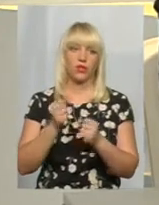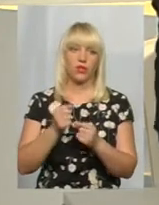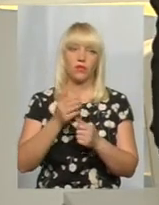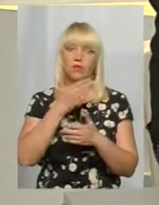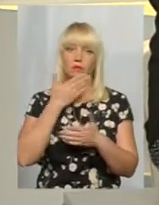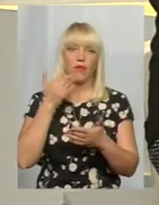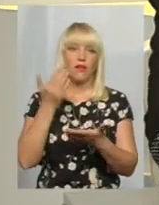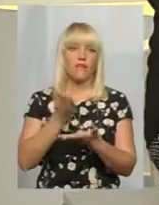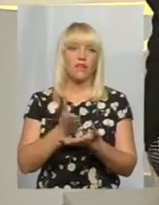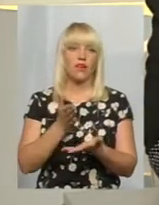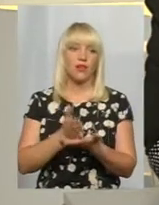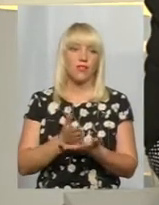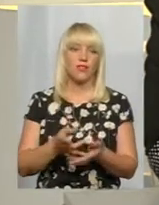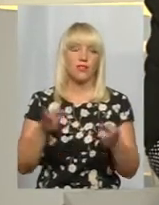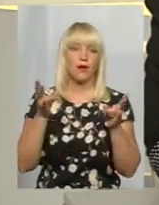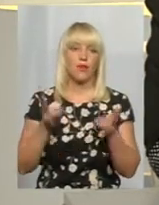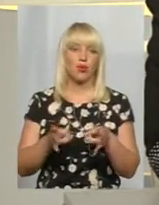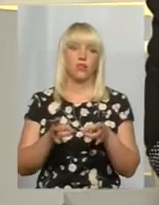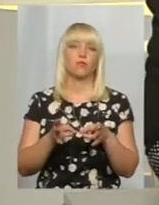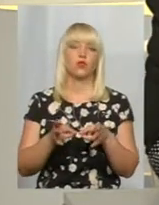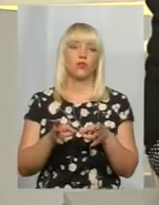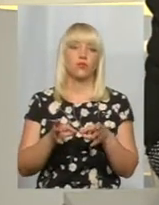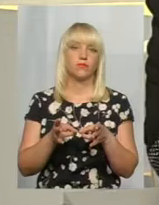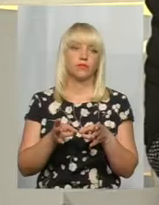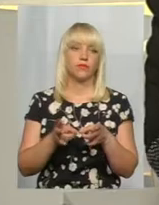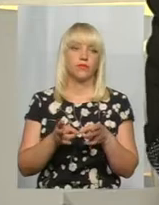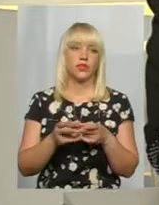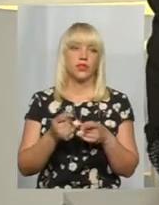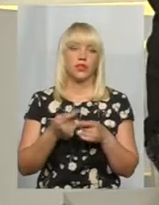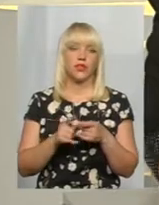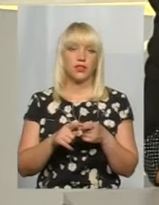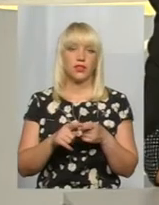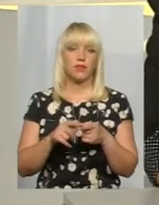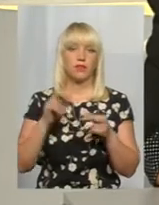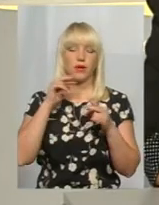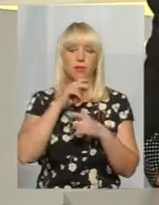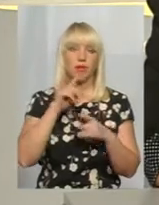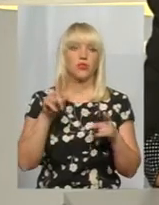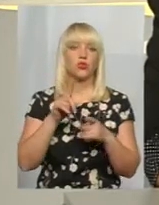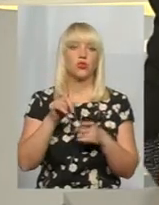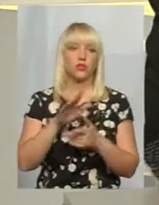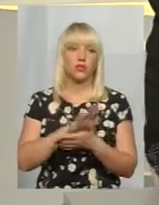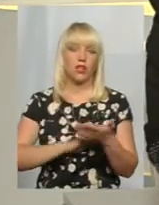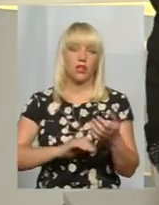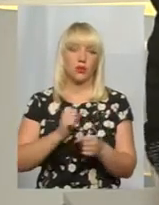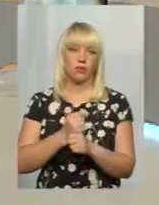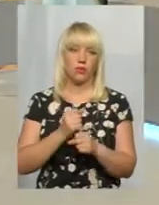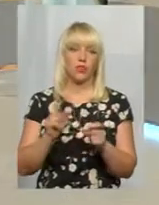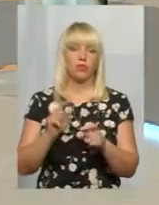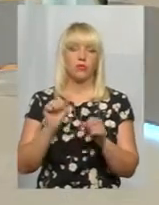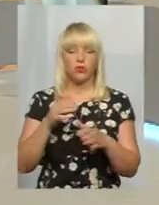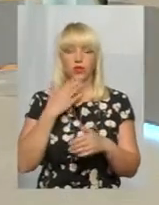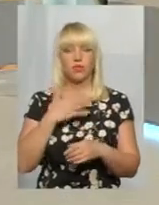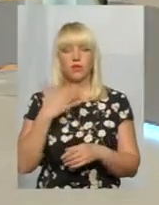наявності потрібного їй препарату, що тоді робити? Можна до когось